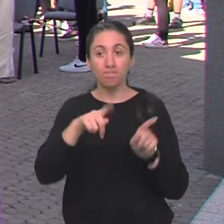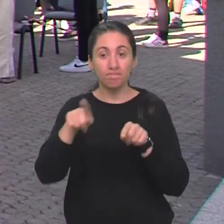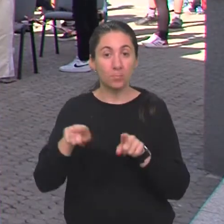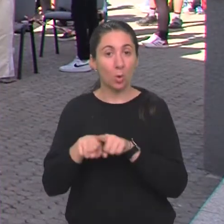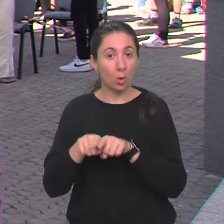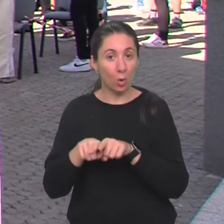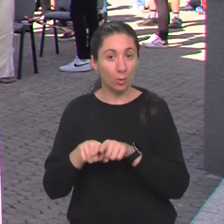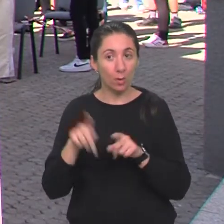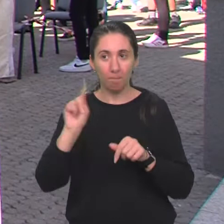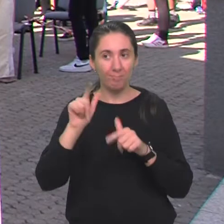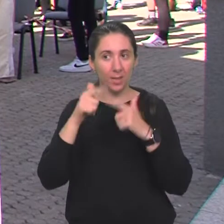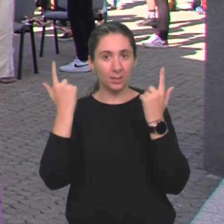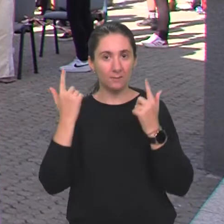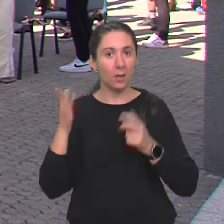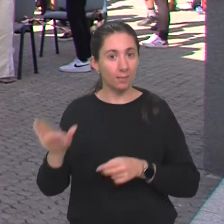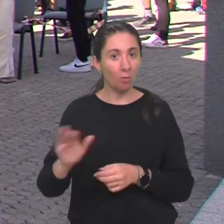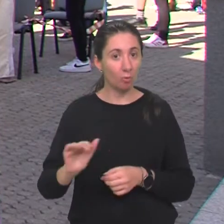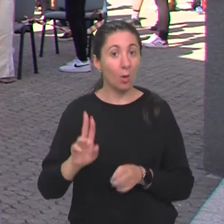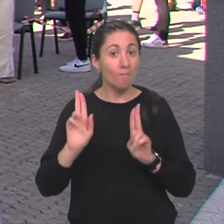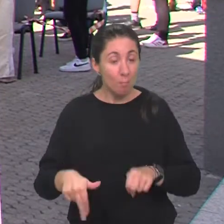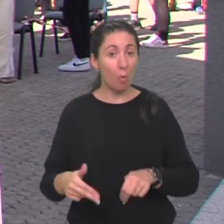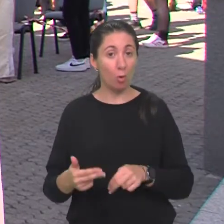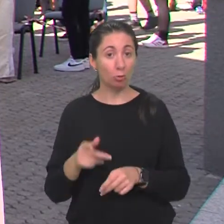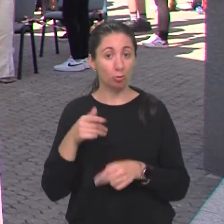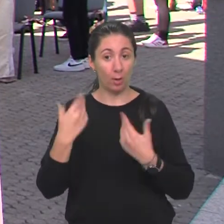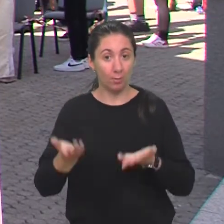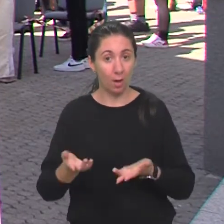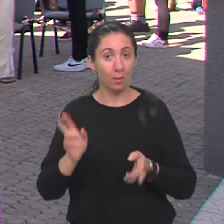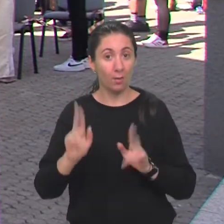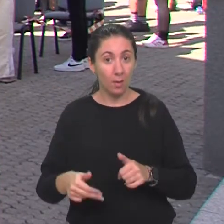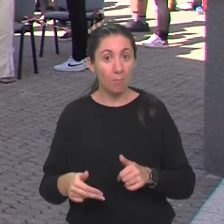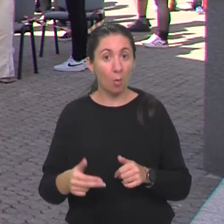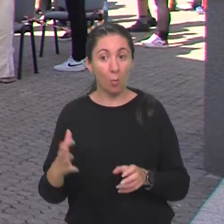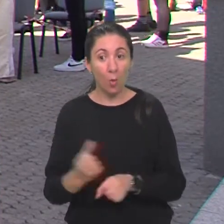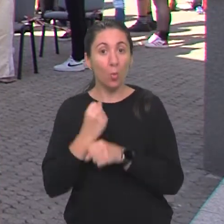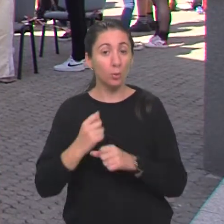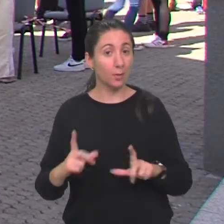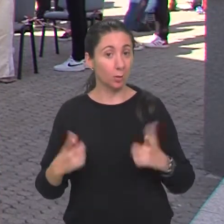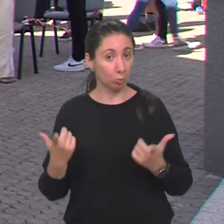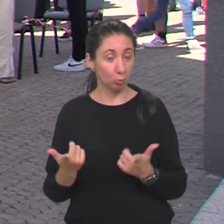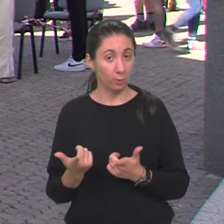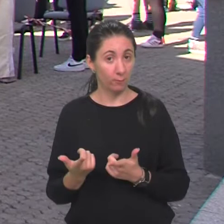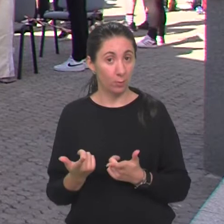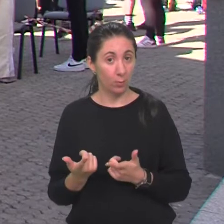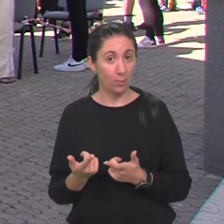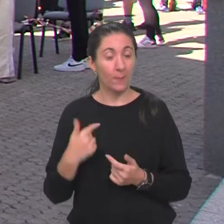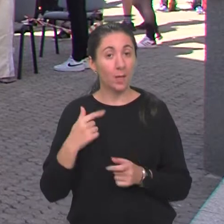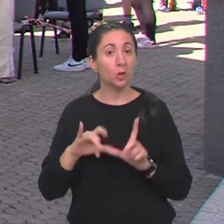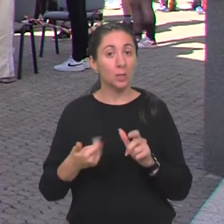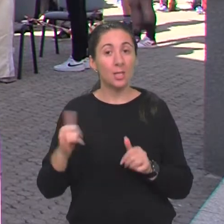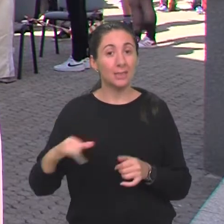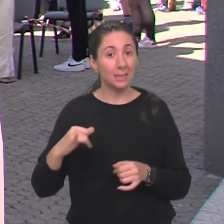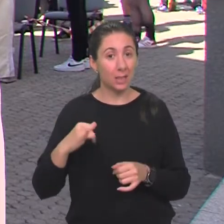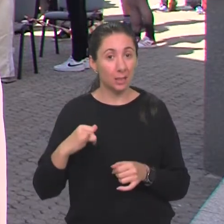roditelja čak nije svjesna koliko njihovo djete može dati i koliko bi moglo uspjeti u životu. Naš cilj je